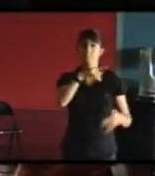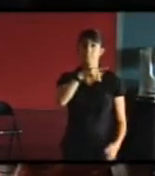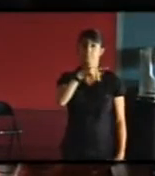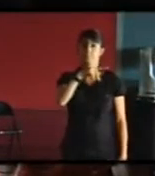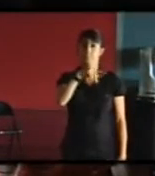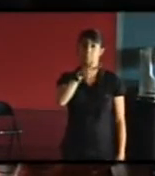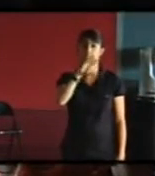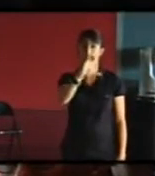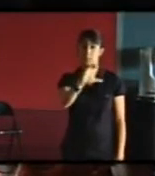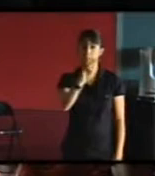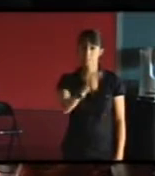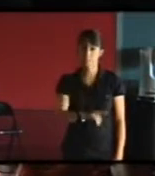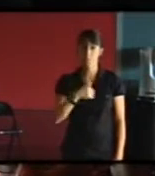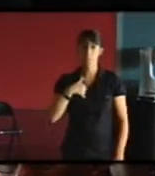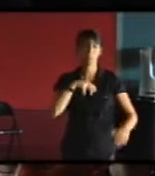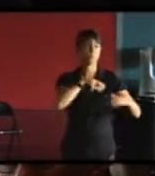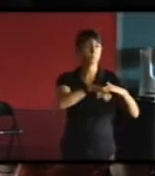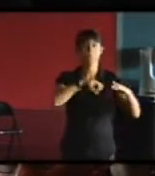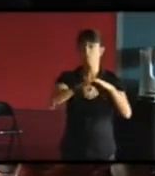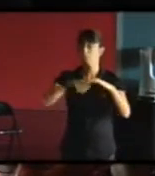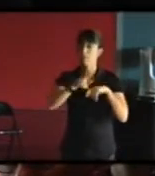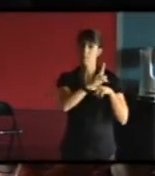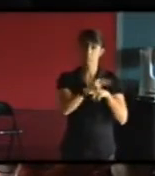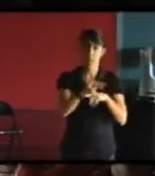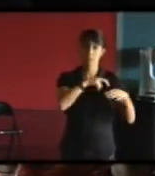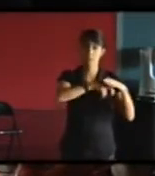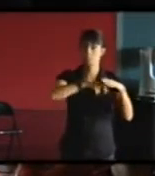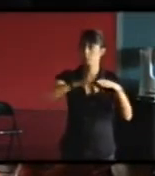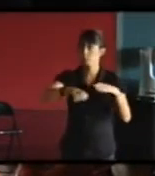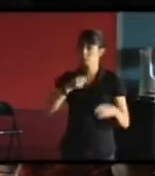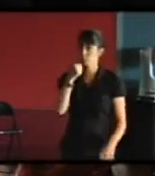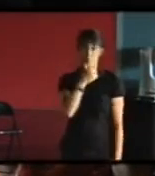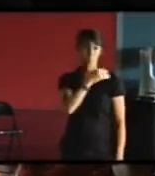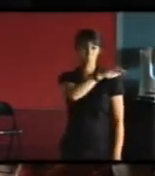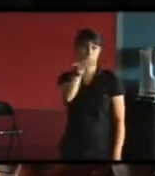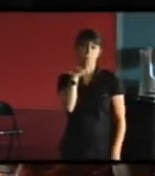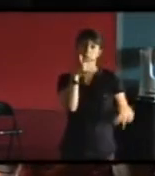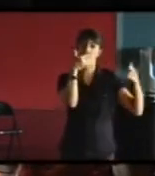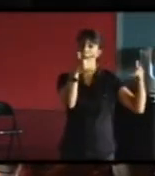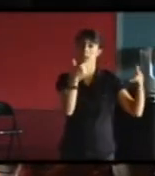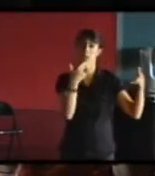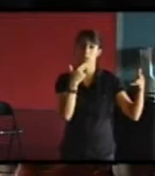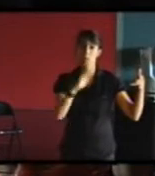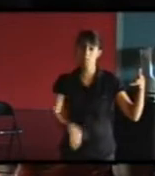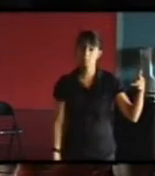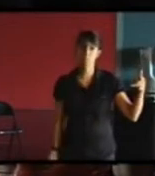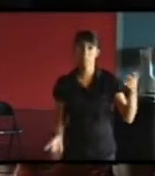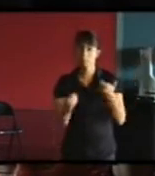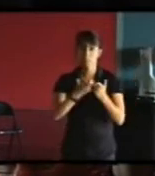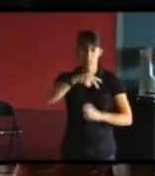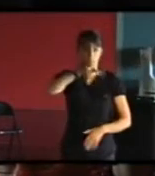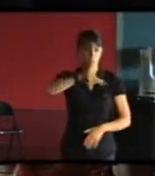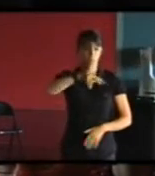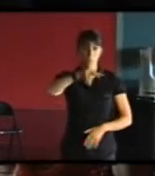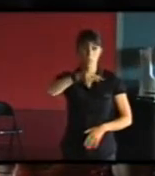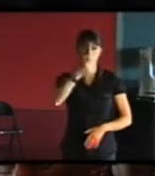la qualité des fenêtres on a des pièces avec une fenêtre placée complètement sur le côté une véritable